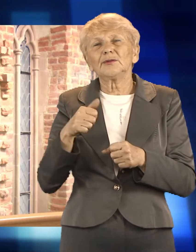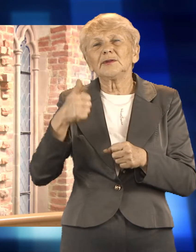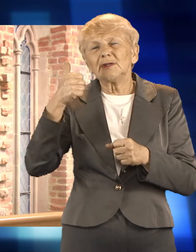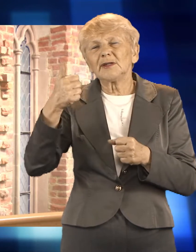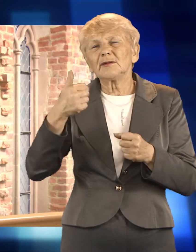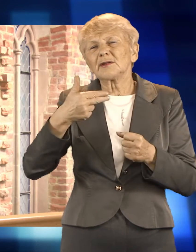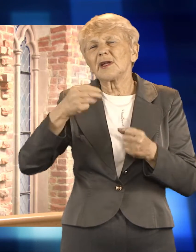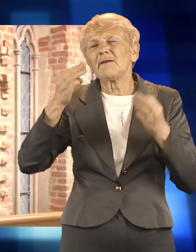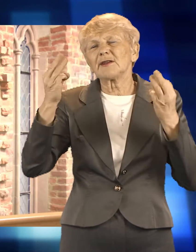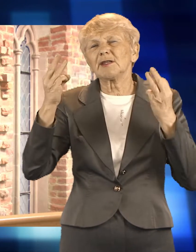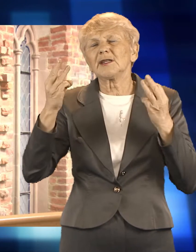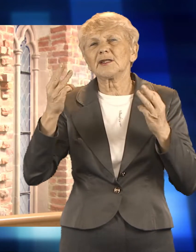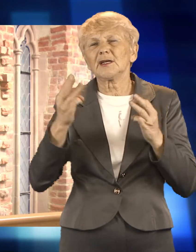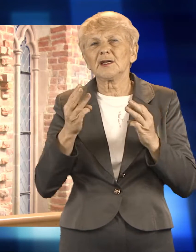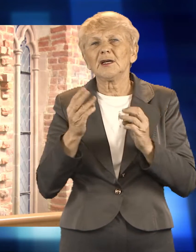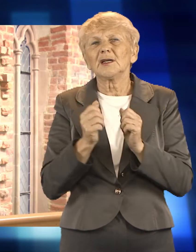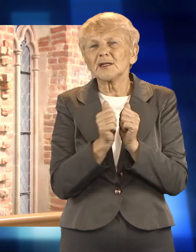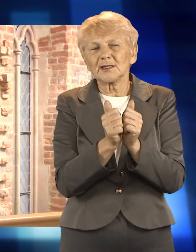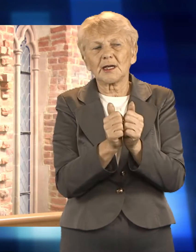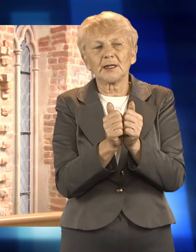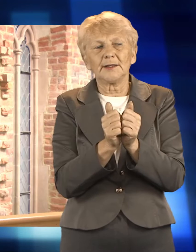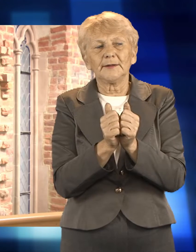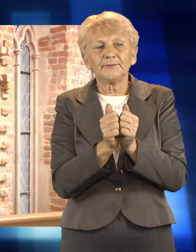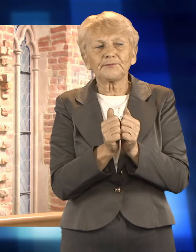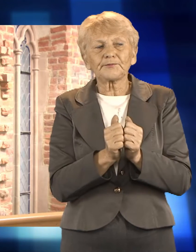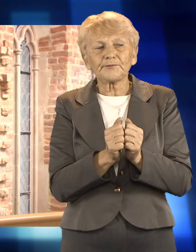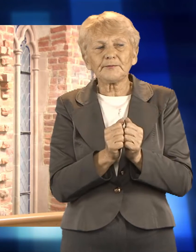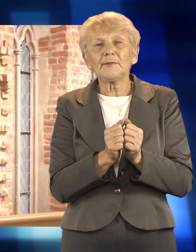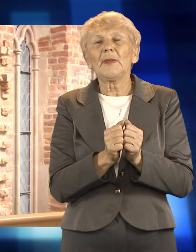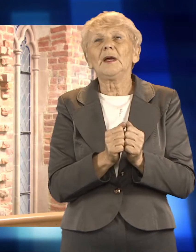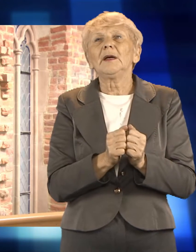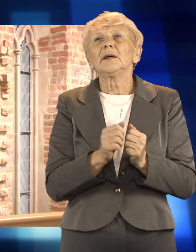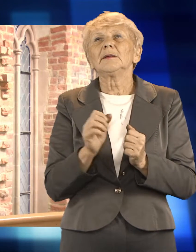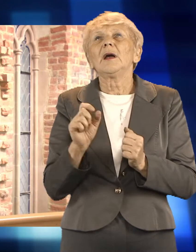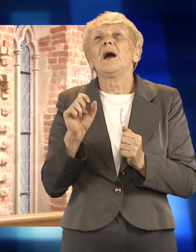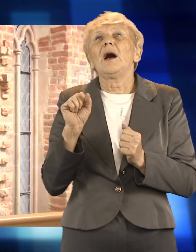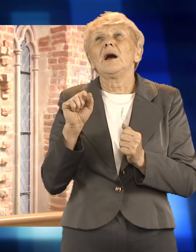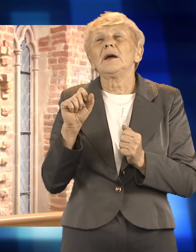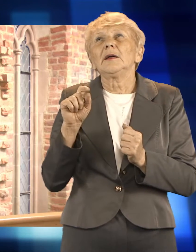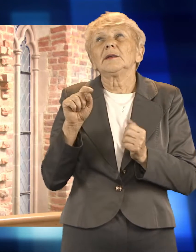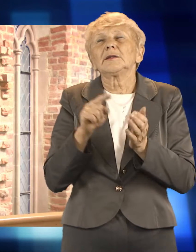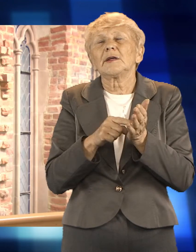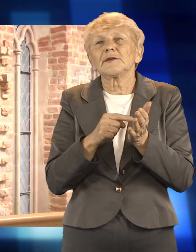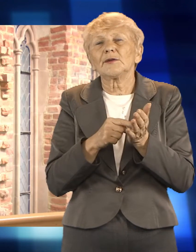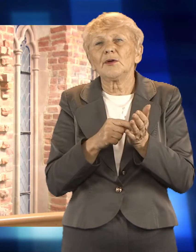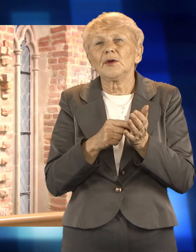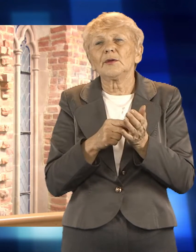a z drugiej strony oferty dla osób niepełnosprawnych, które podkreślę naprawdę w zdecydowanej większości